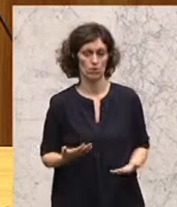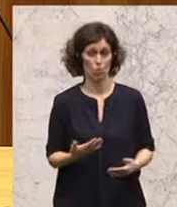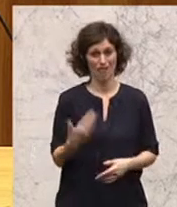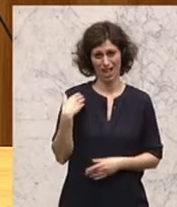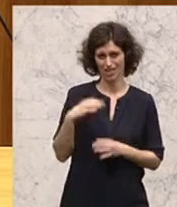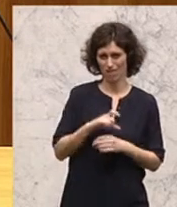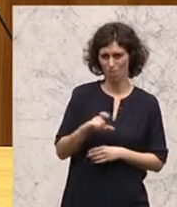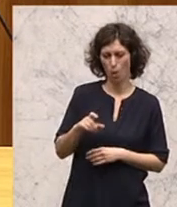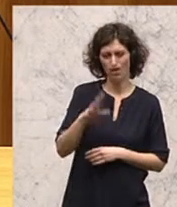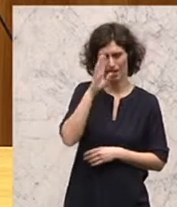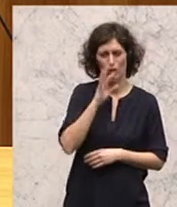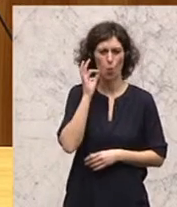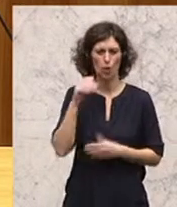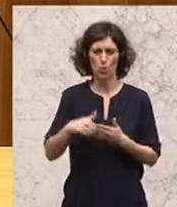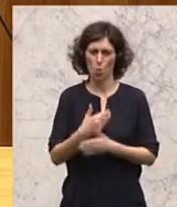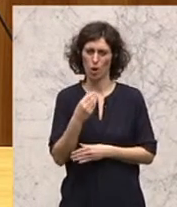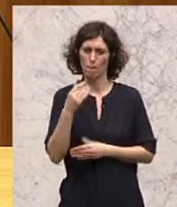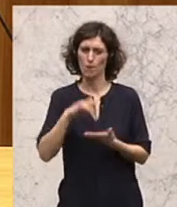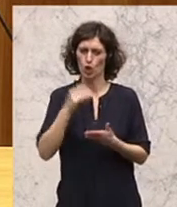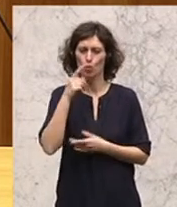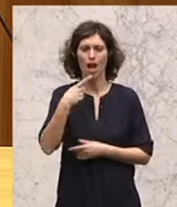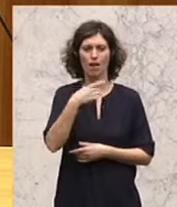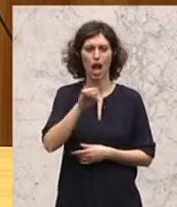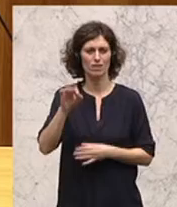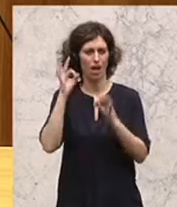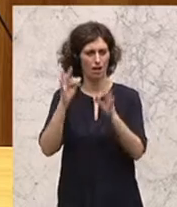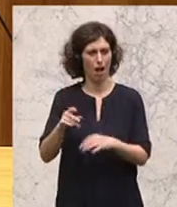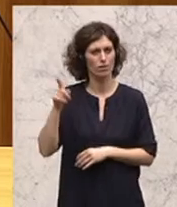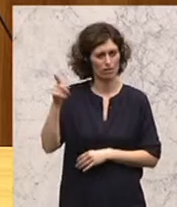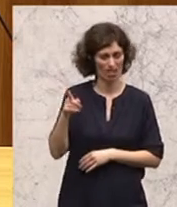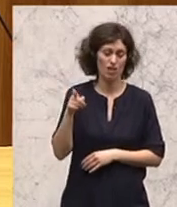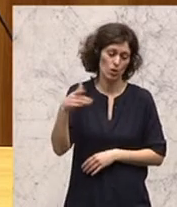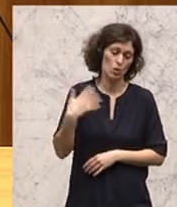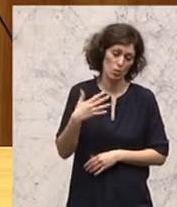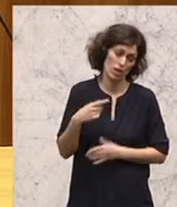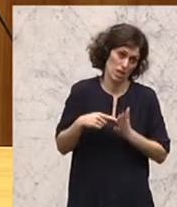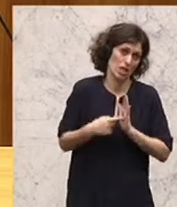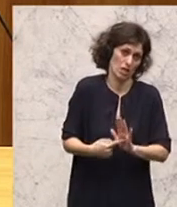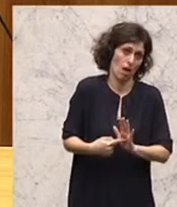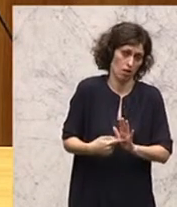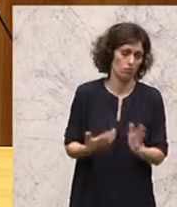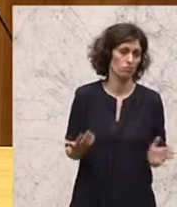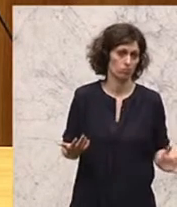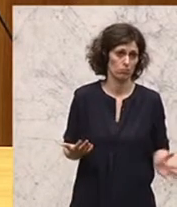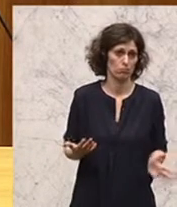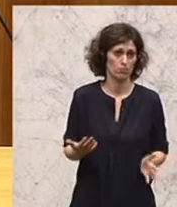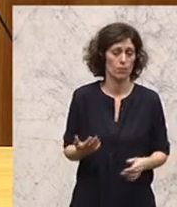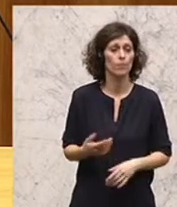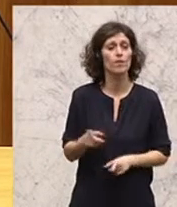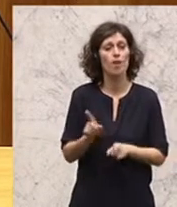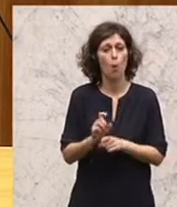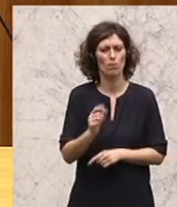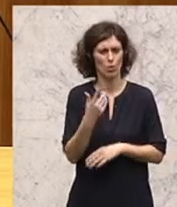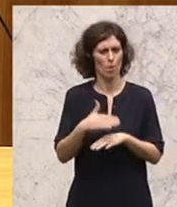die Direktorin der neuen Mittelschule in der Gassagasse ganz besonders drastisch aufgezeigt. Und besonders am